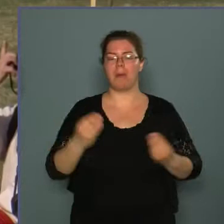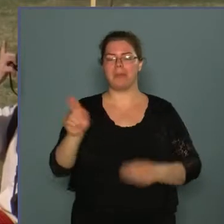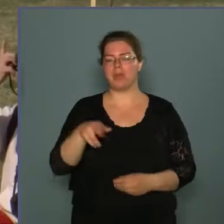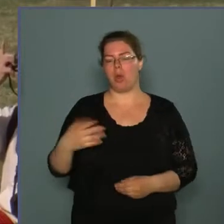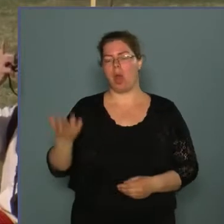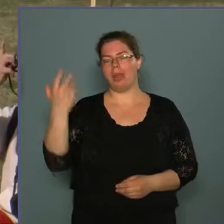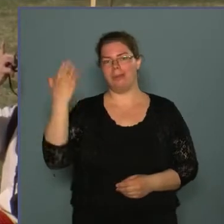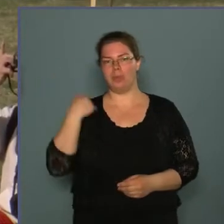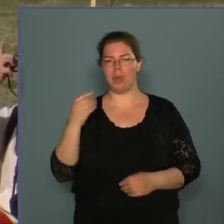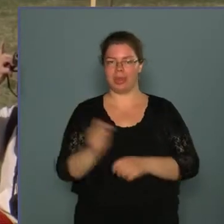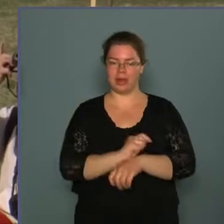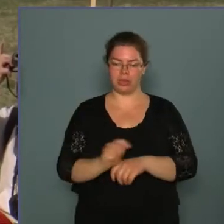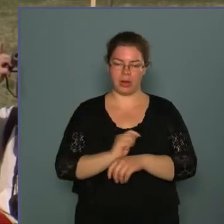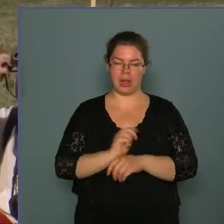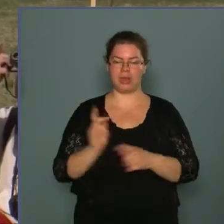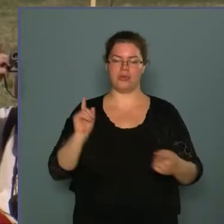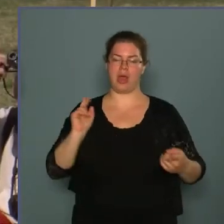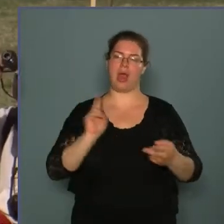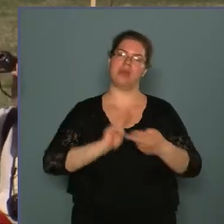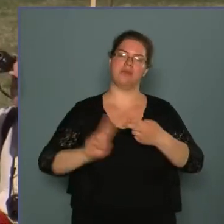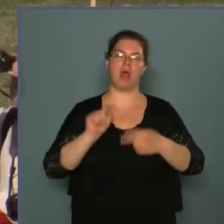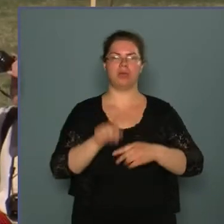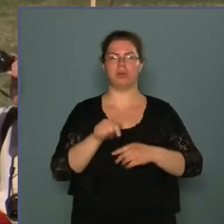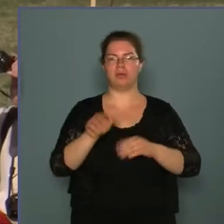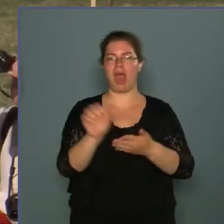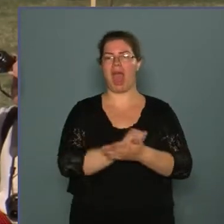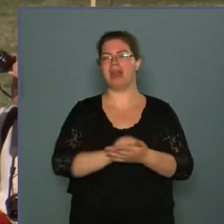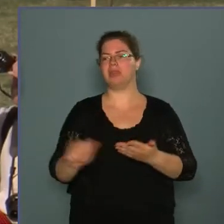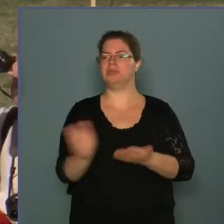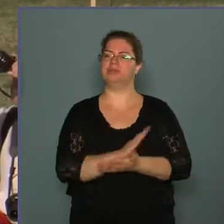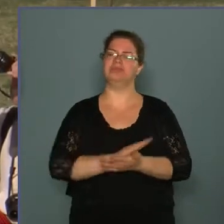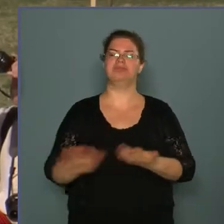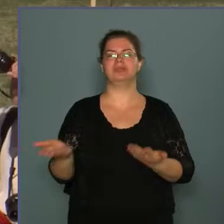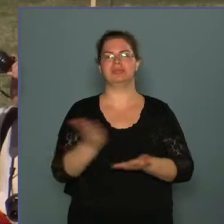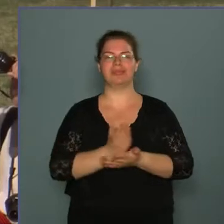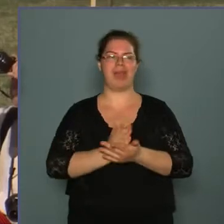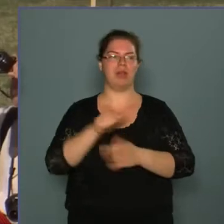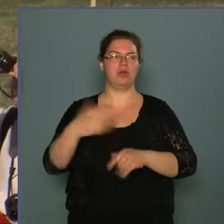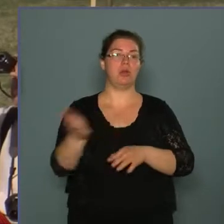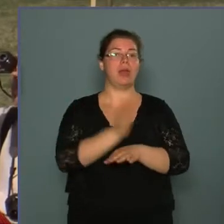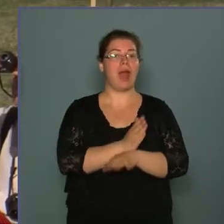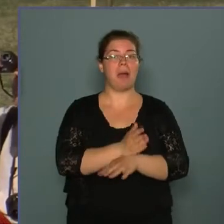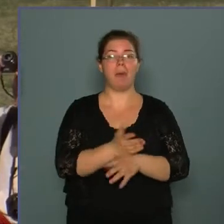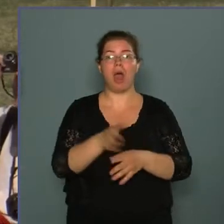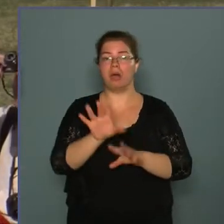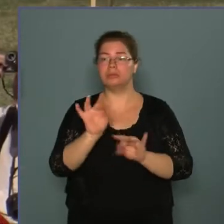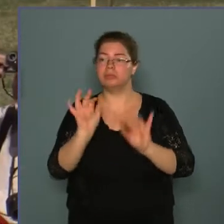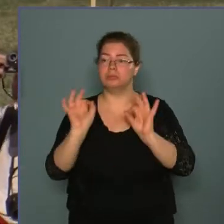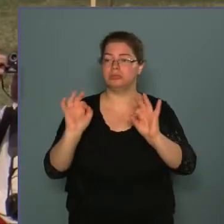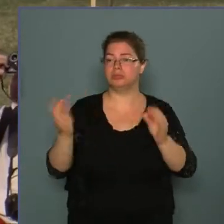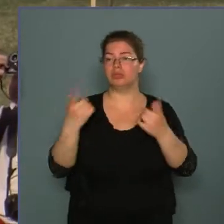a múlt restaurálására hivatkozva eltüntetik a már ott korábban felállított kiváló alkotásokat.